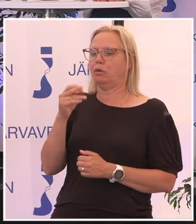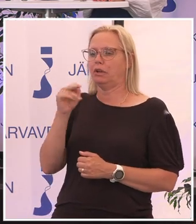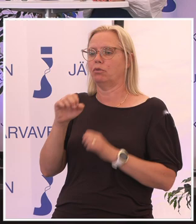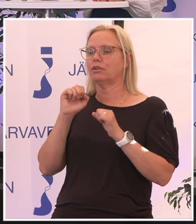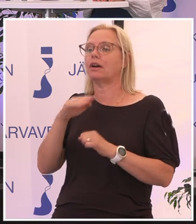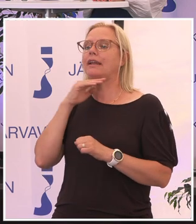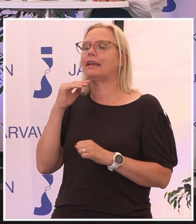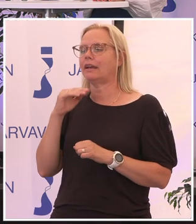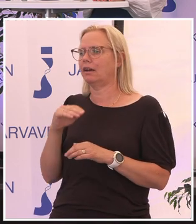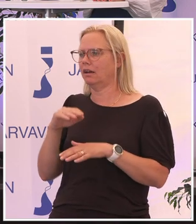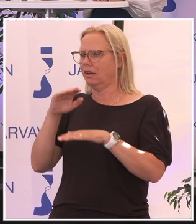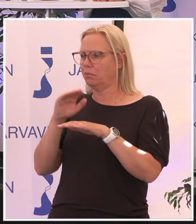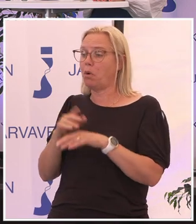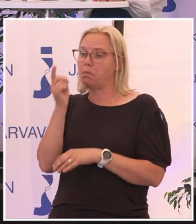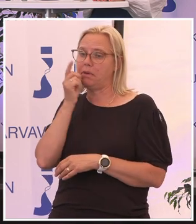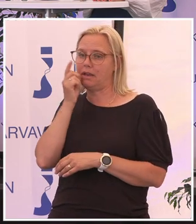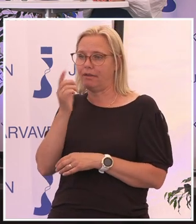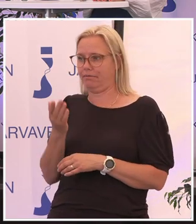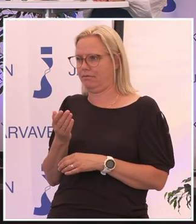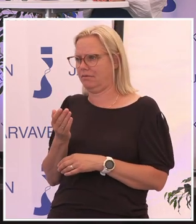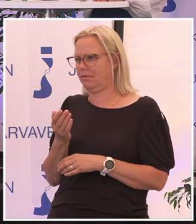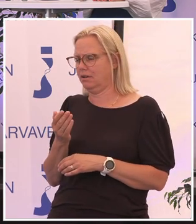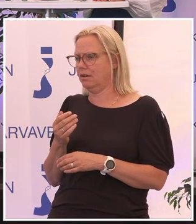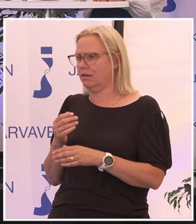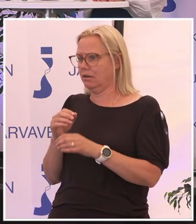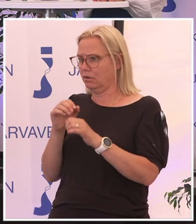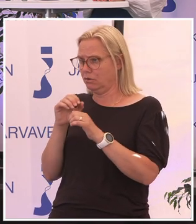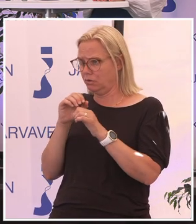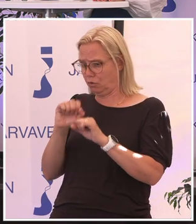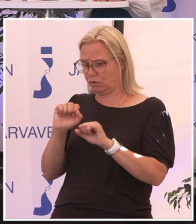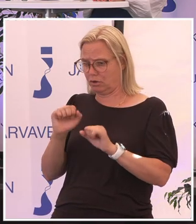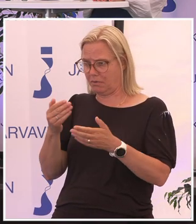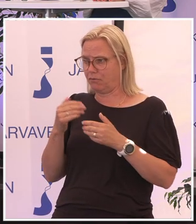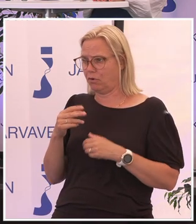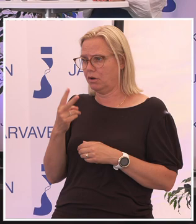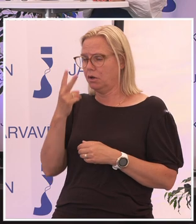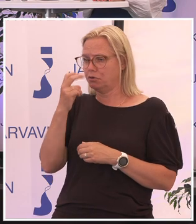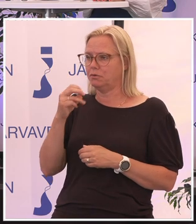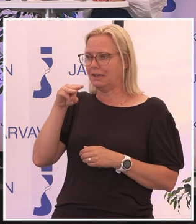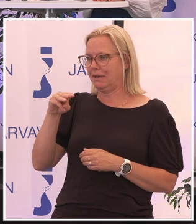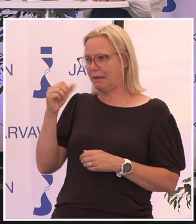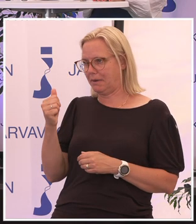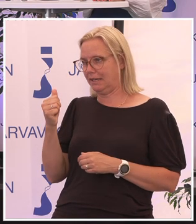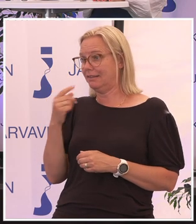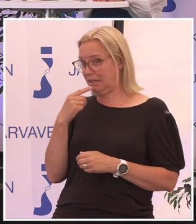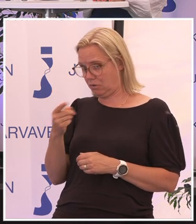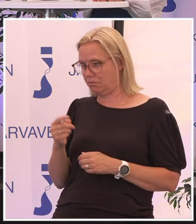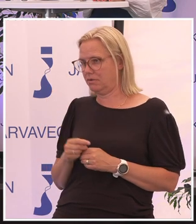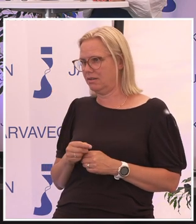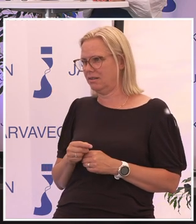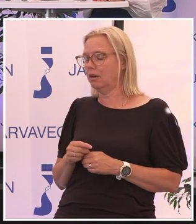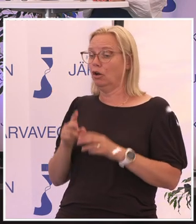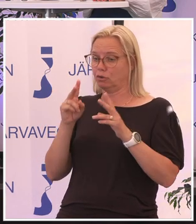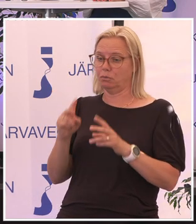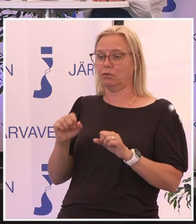på mobilen. Och då ska man få 20 megabyte, säger de. Som det ska